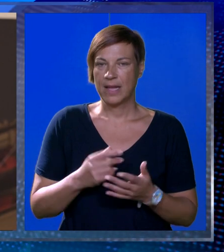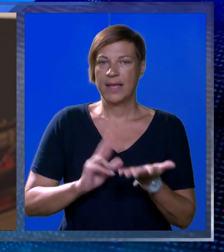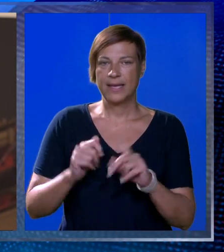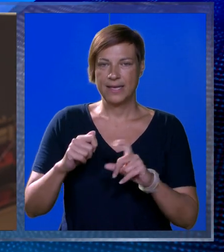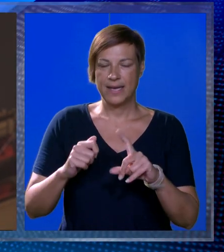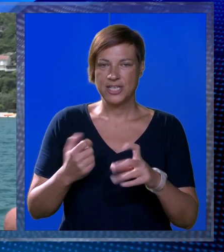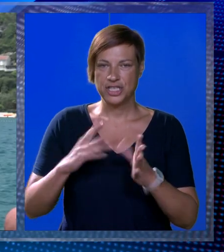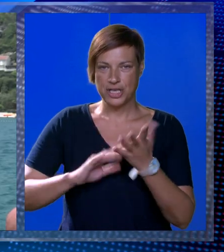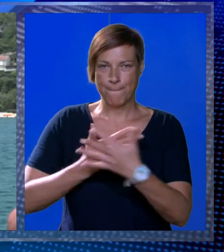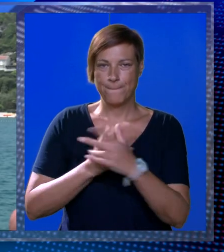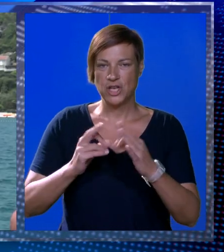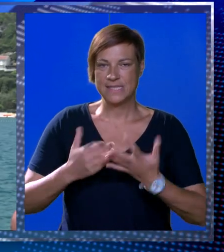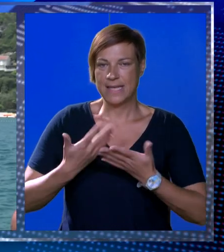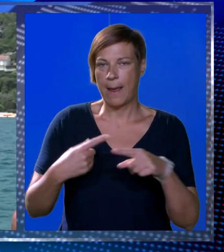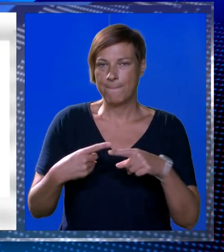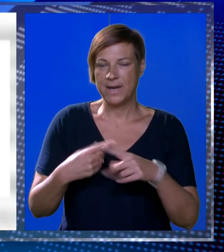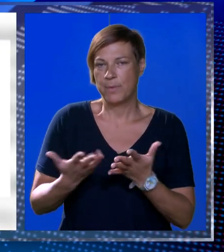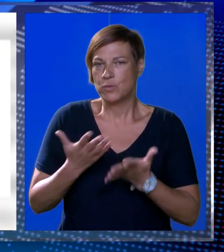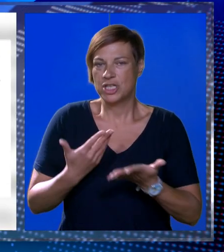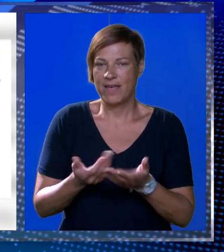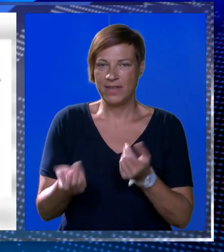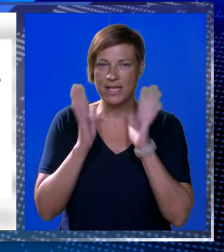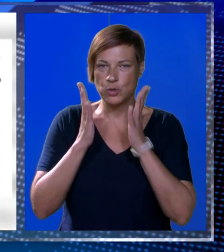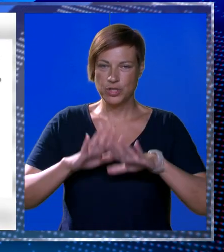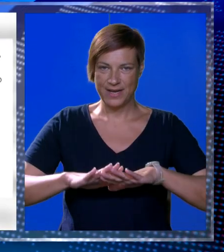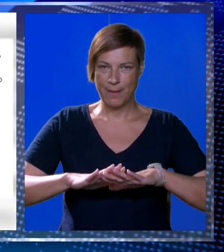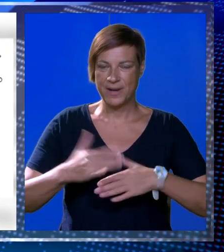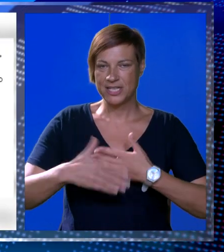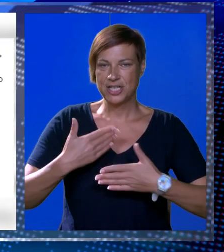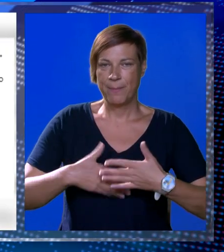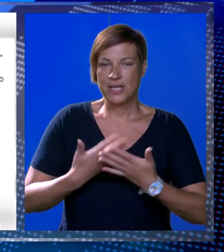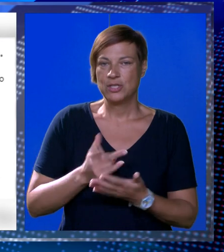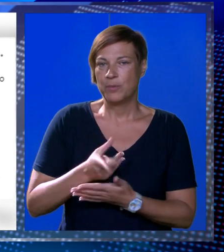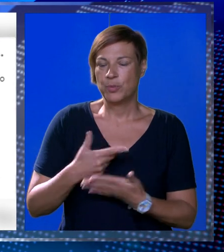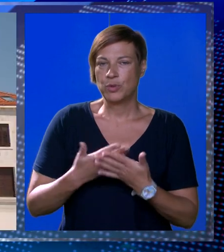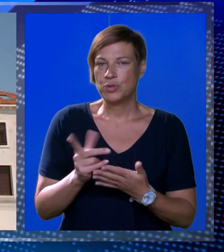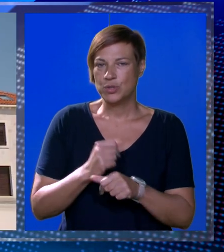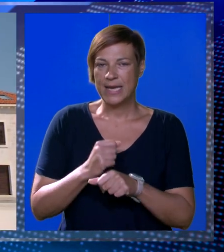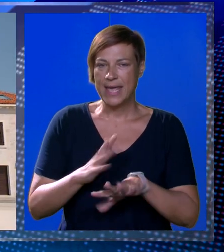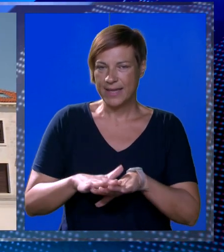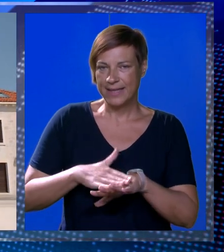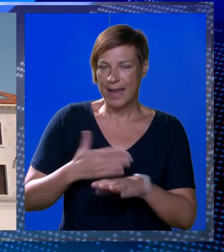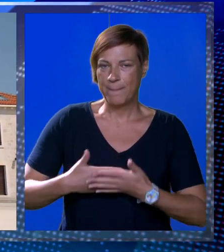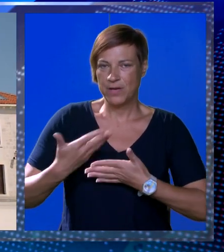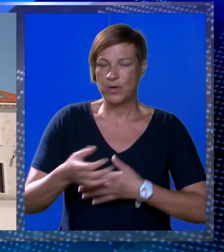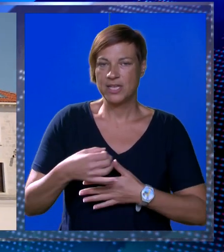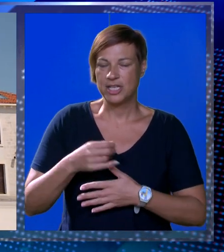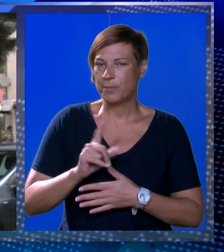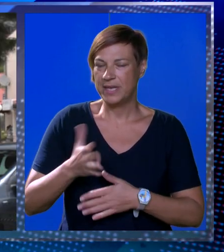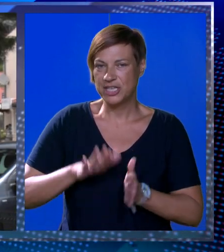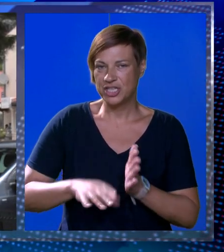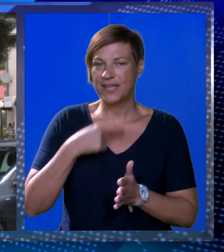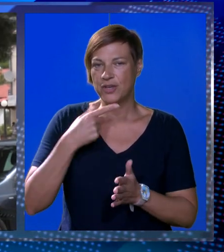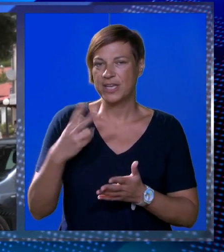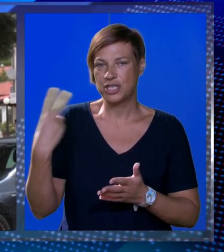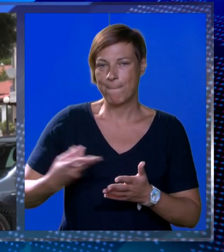Nikola Knežić i Vlaho Mozara svojom prepirkom užarili društvene mreže. Međusobno se optužuju za nerad i nebriku. Načelnik općine